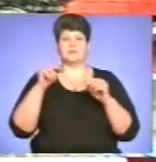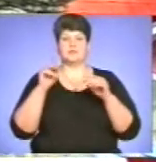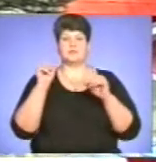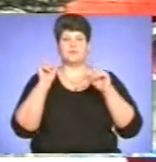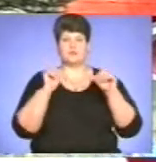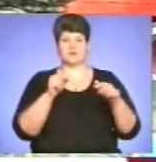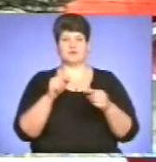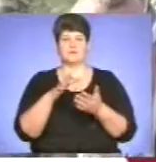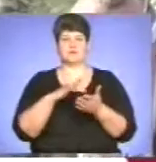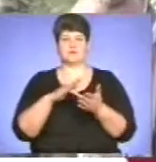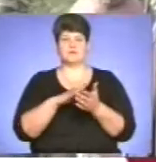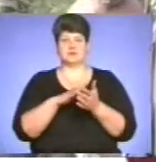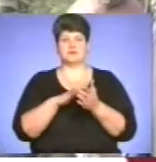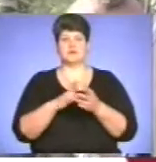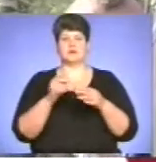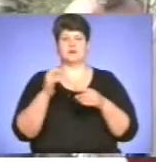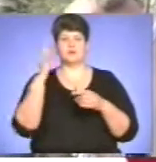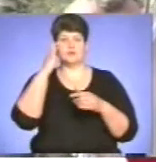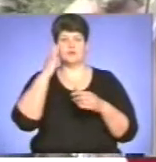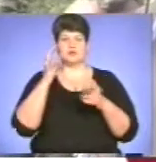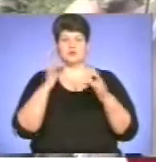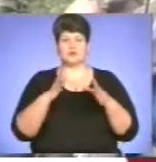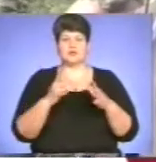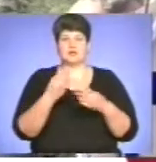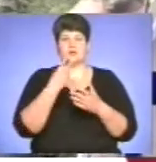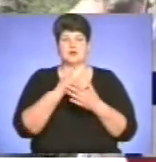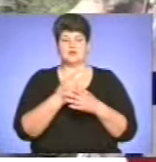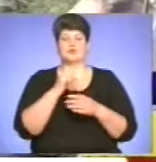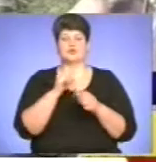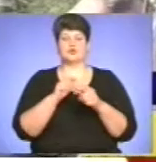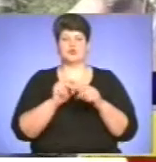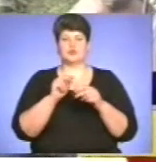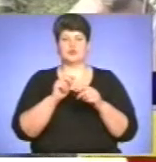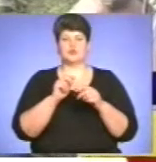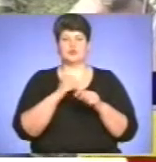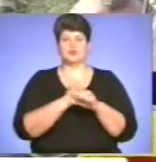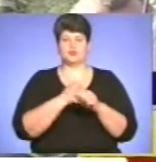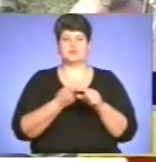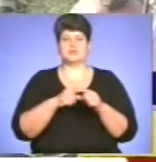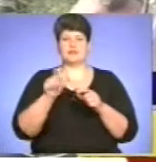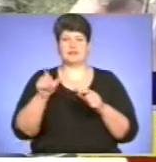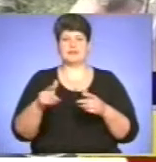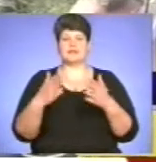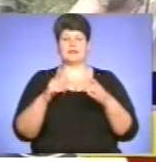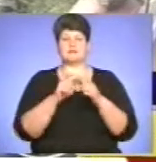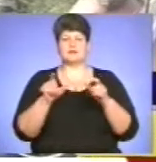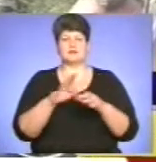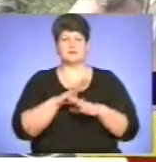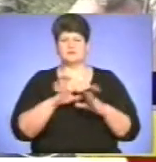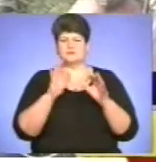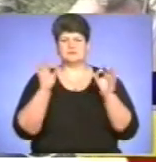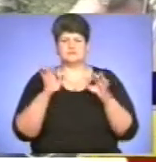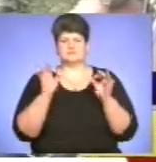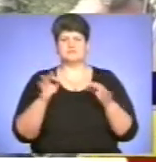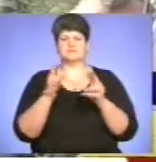катастрофи. Я був з цими людьми, я бачив їх труд, я бачив їх подвиг. На станції не було в цей час ні інструкції, ні